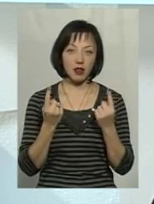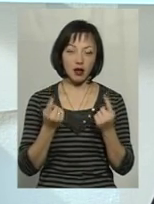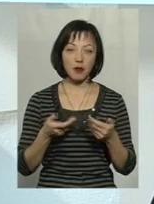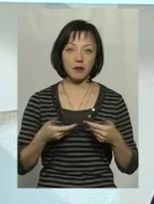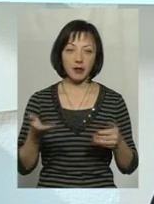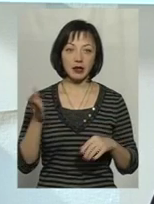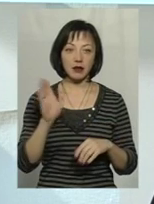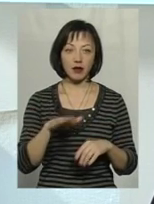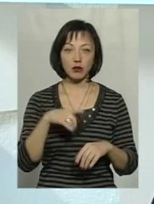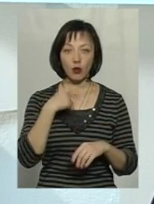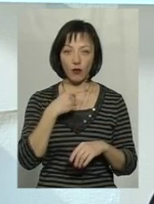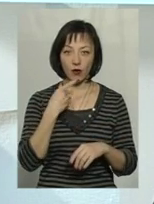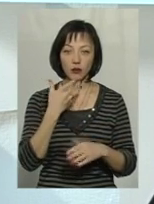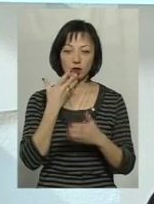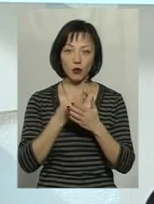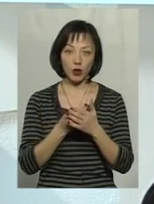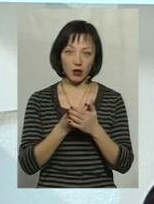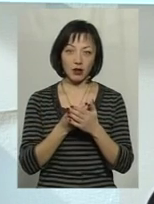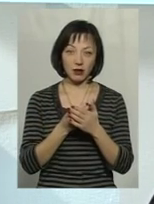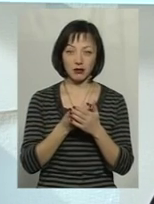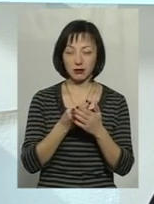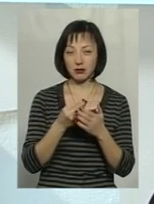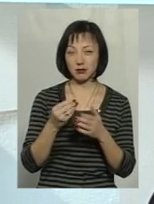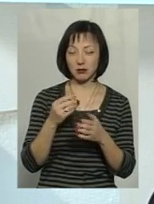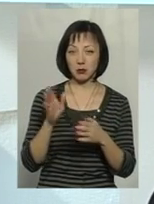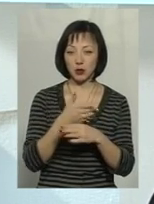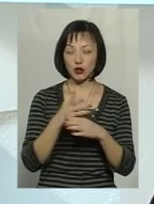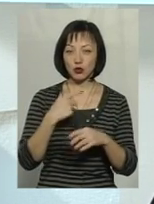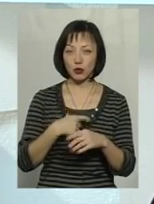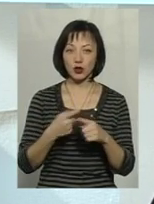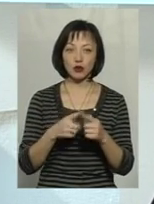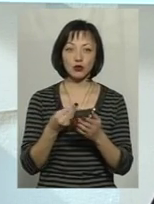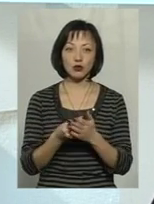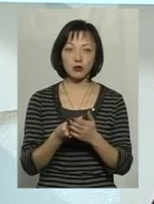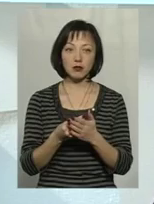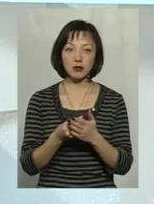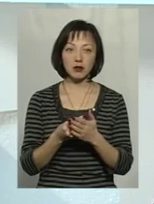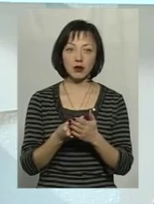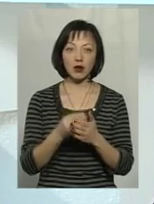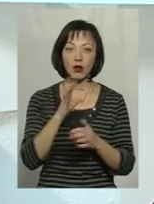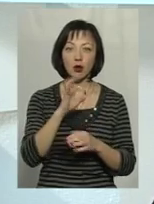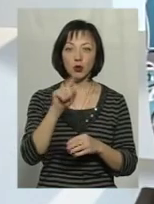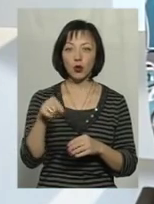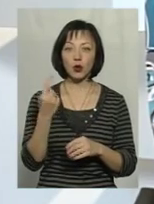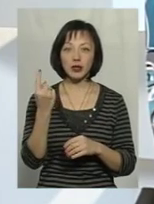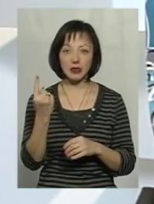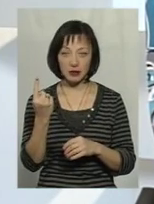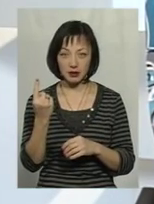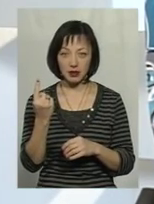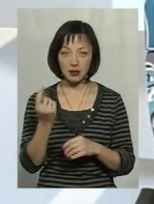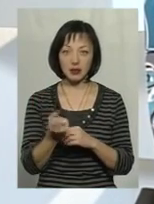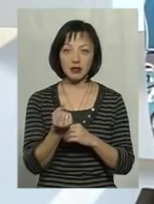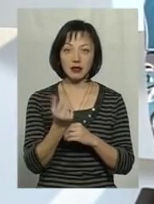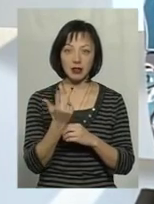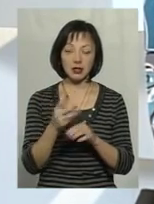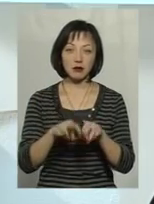Ми, давайте, ми говоримо своїх куварах, хоча б ця сума спростилася до 0,1, 10-х, тобто 13